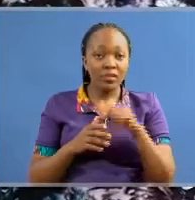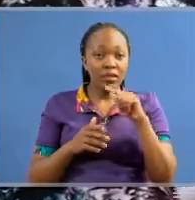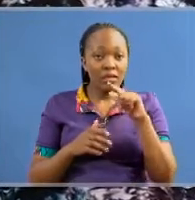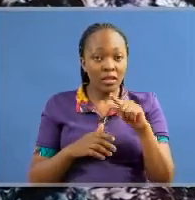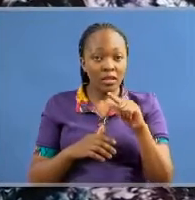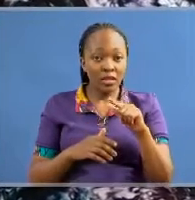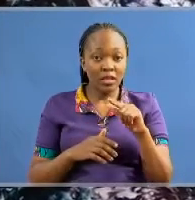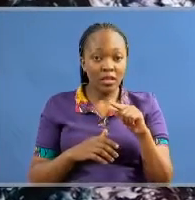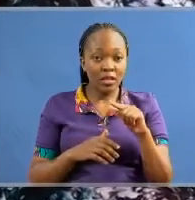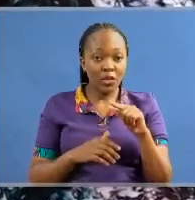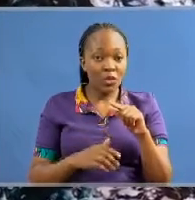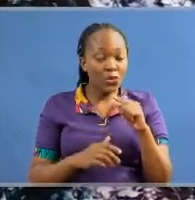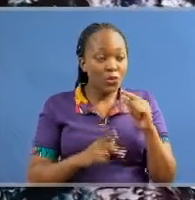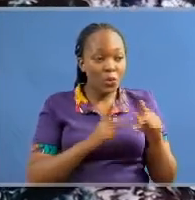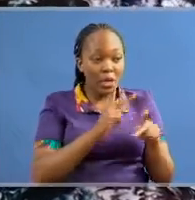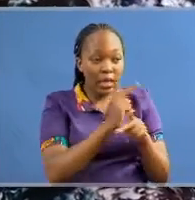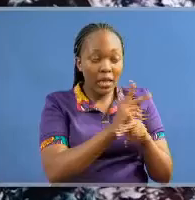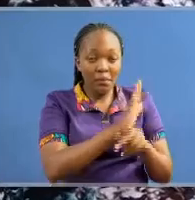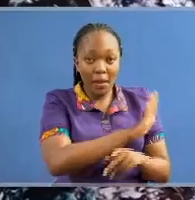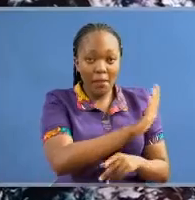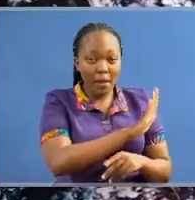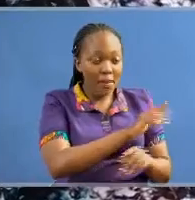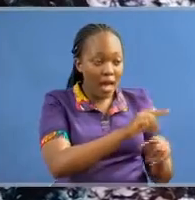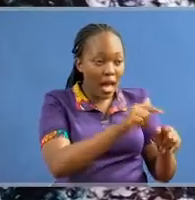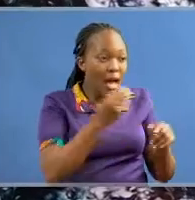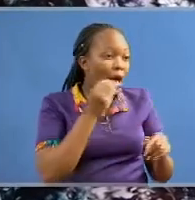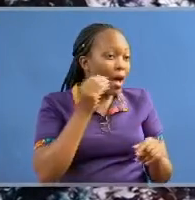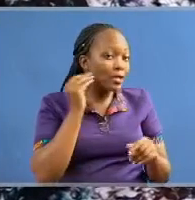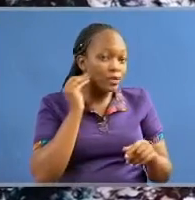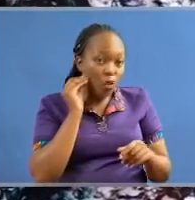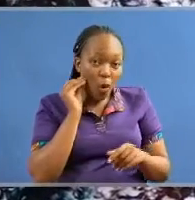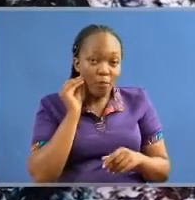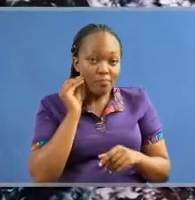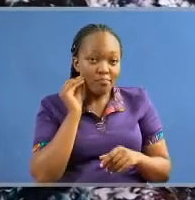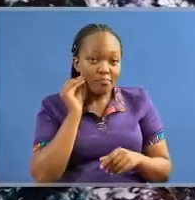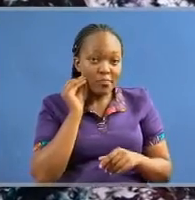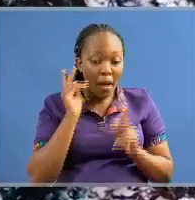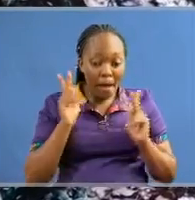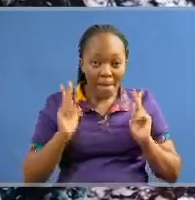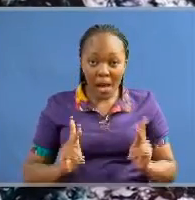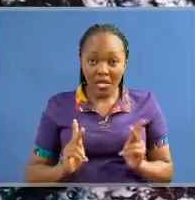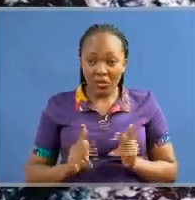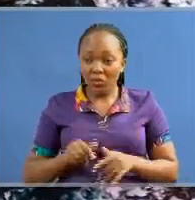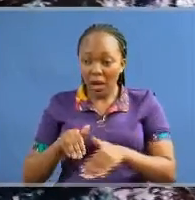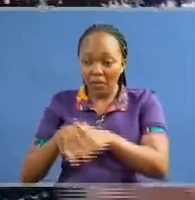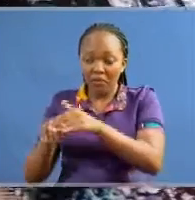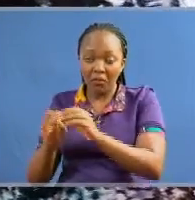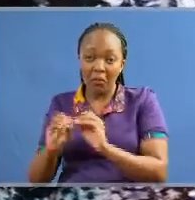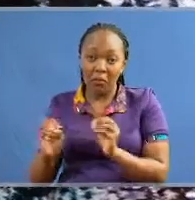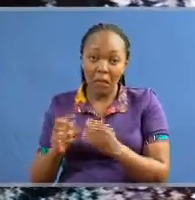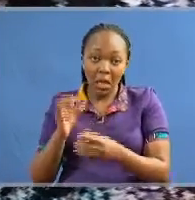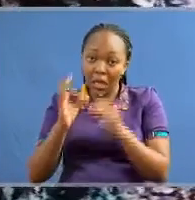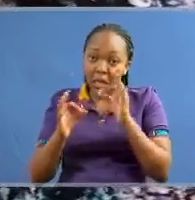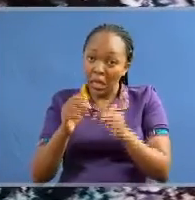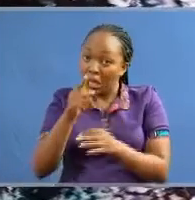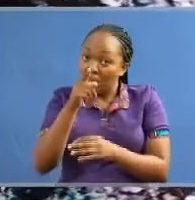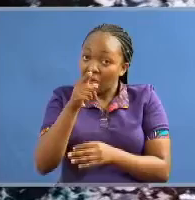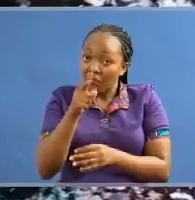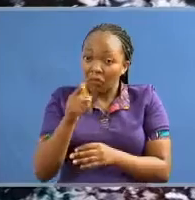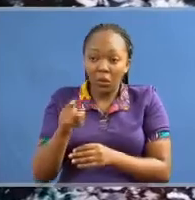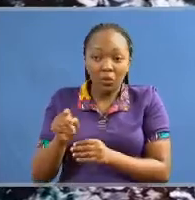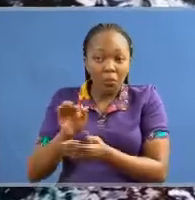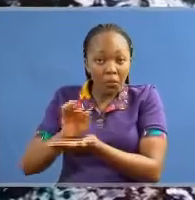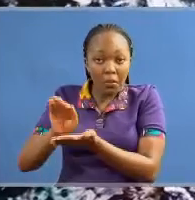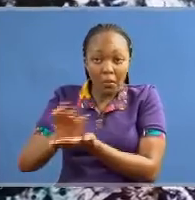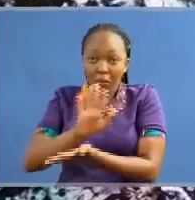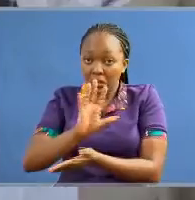exactly a voluntary suggestion. It is you quarantine yourself. Because if you don't, then we will take you to a proper quarantine